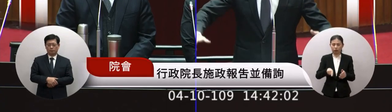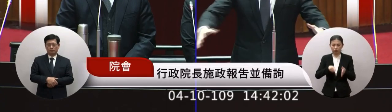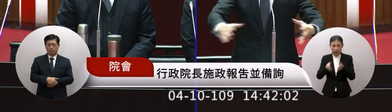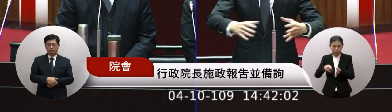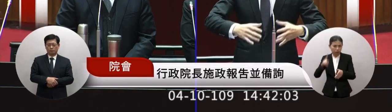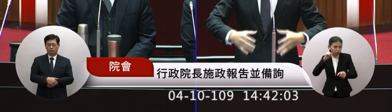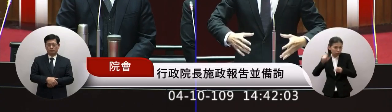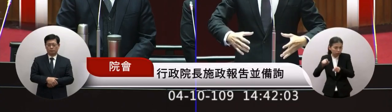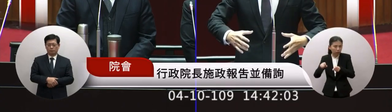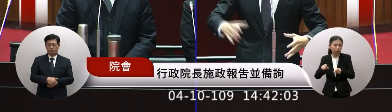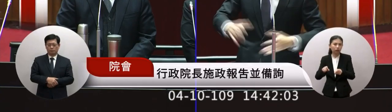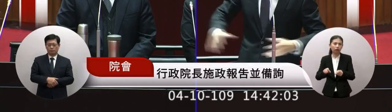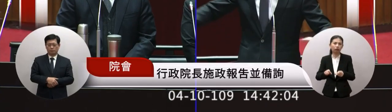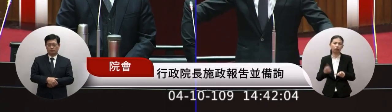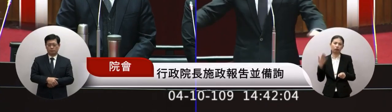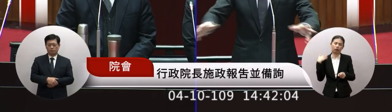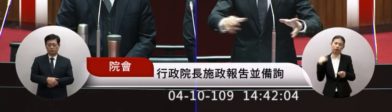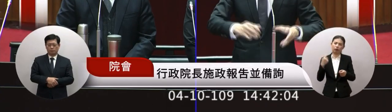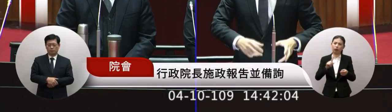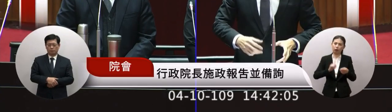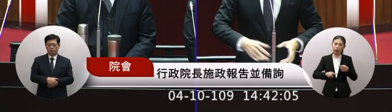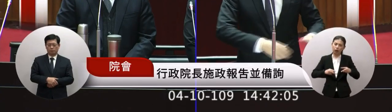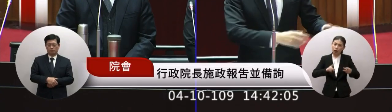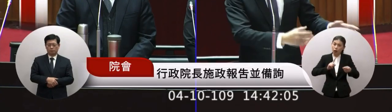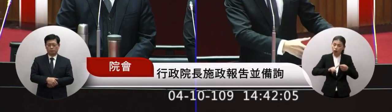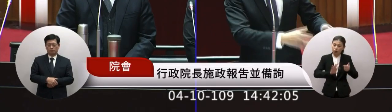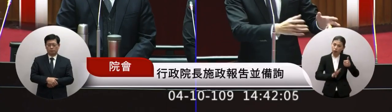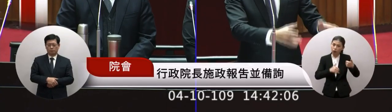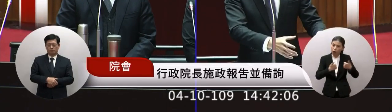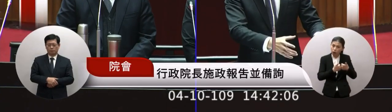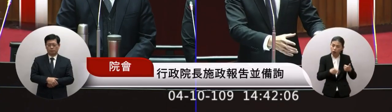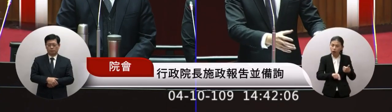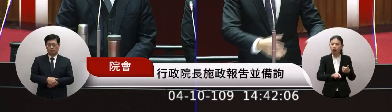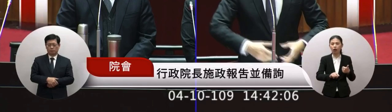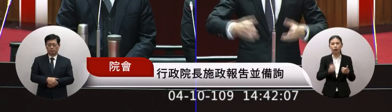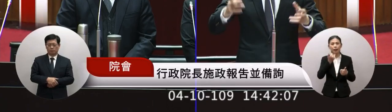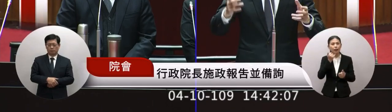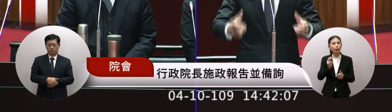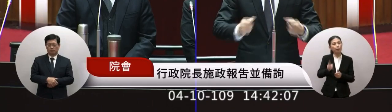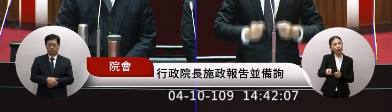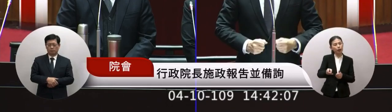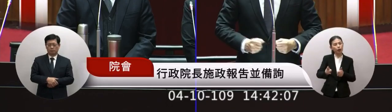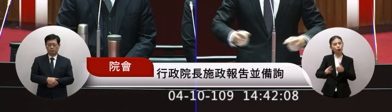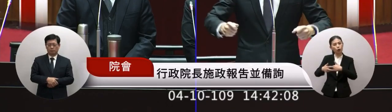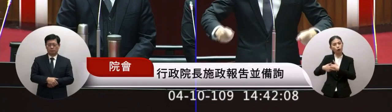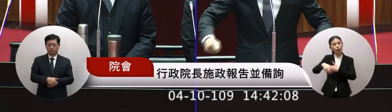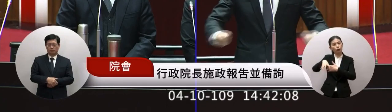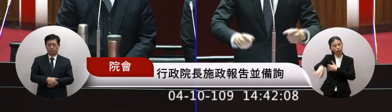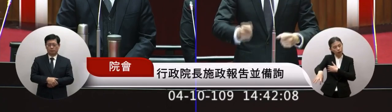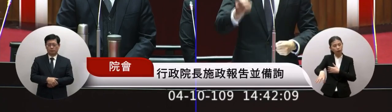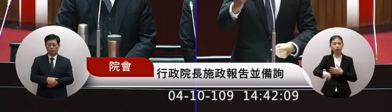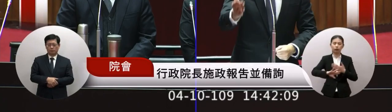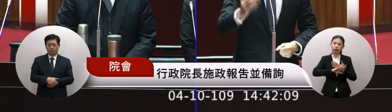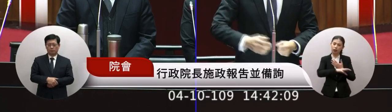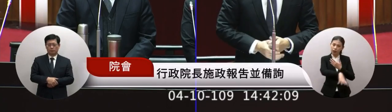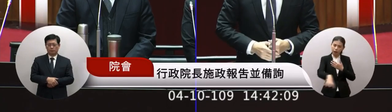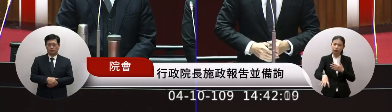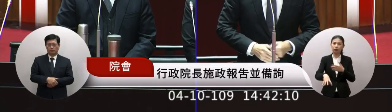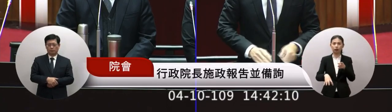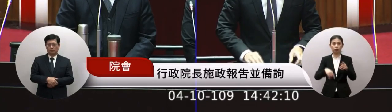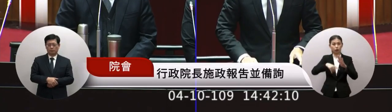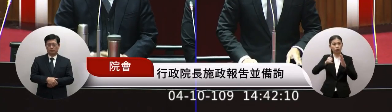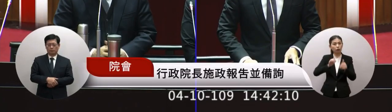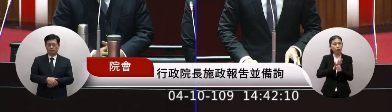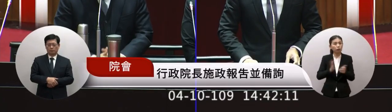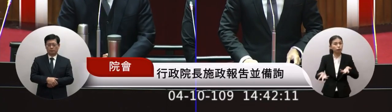是小專會主持這個態勢一定有看部門的協助包括為好部但是這個看部門的這種協調是不是議長可以